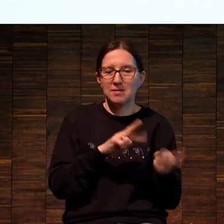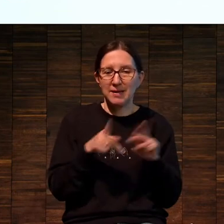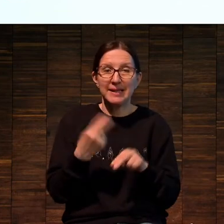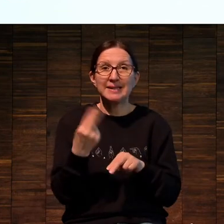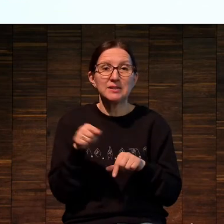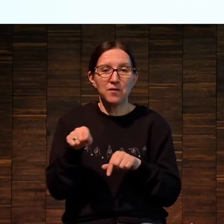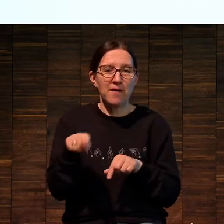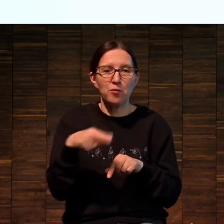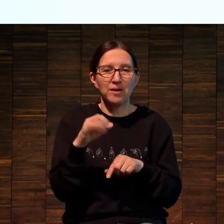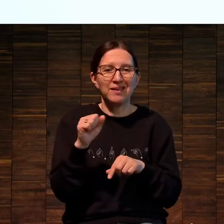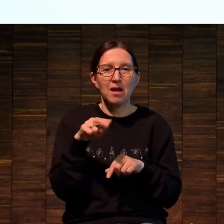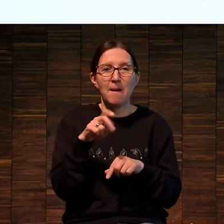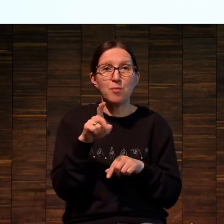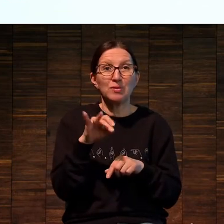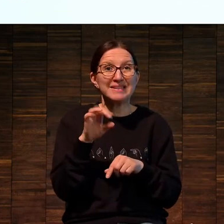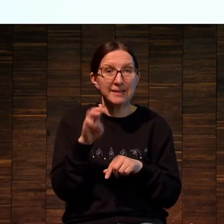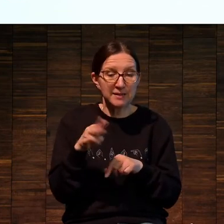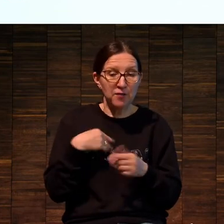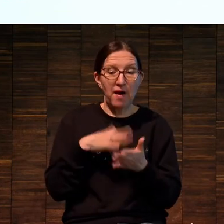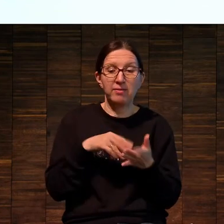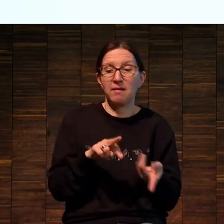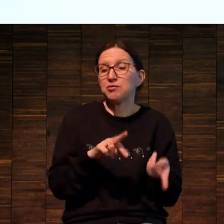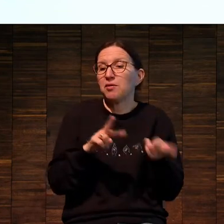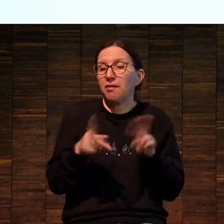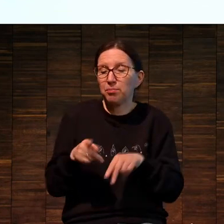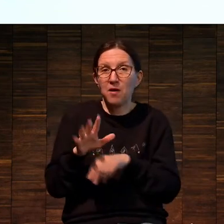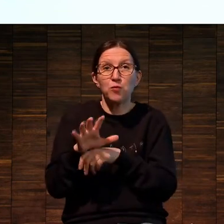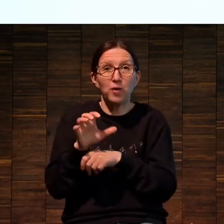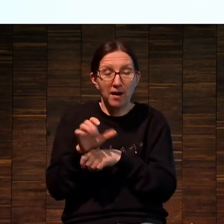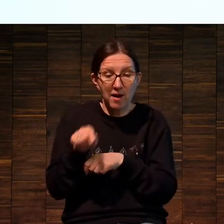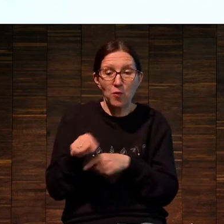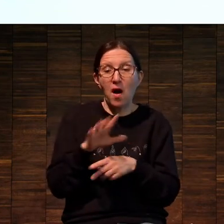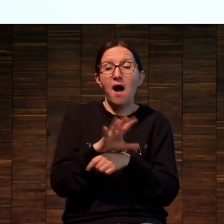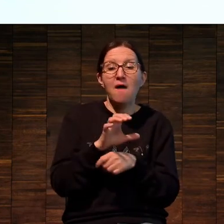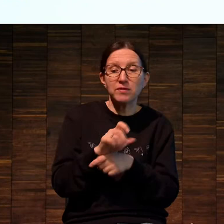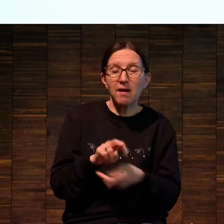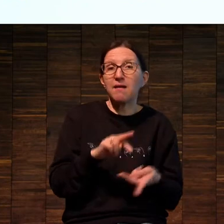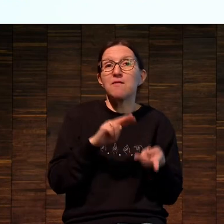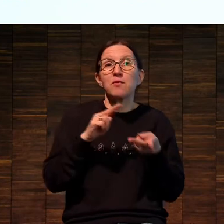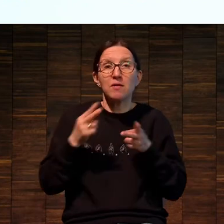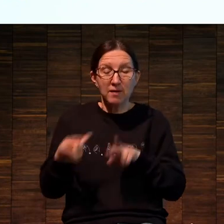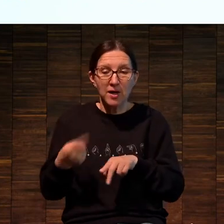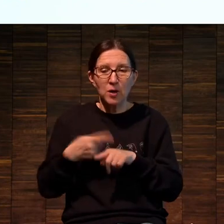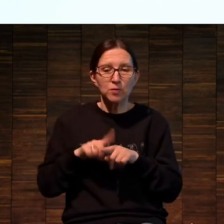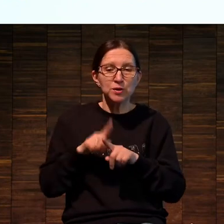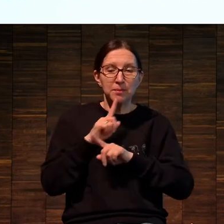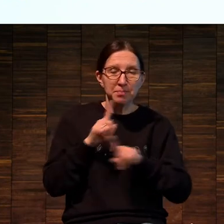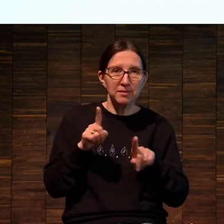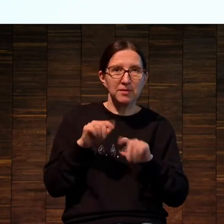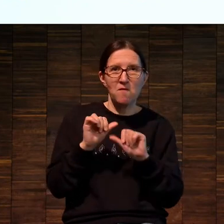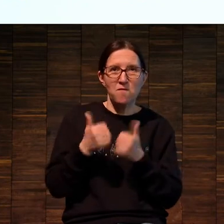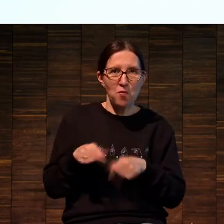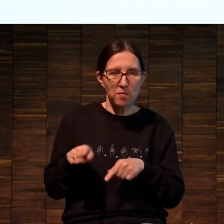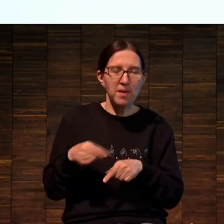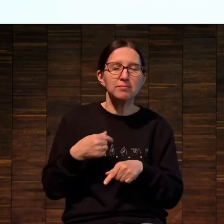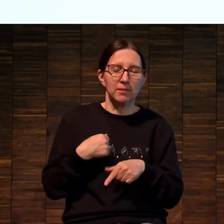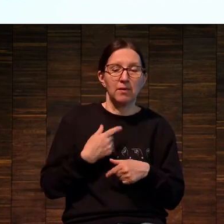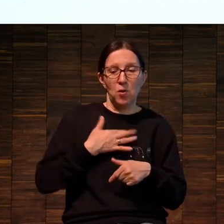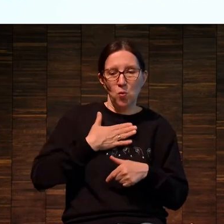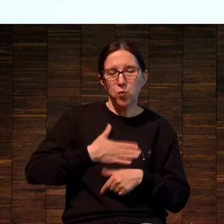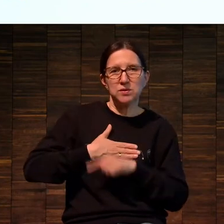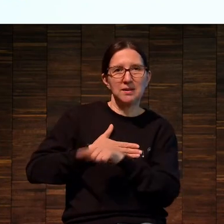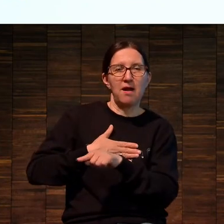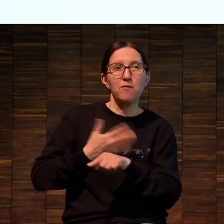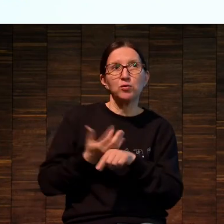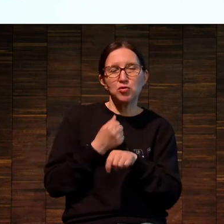из этого цифрового диапозитива делаю фотографию фактически, да еще фотографию таким вот замысловатым образом, меня вот эти